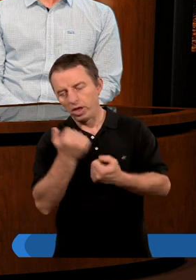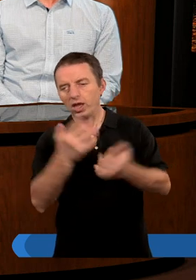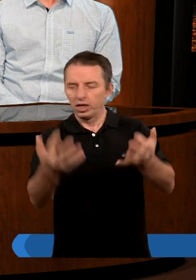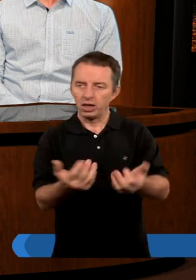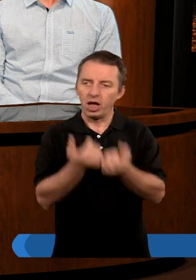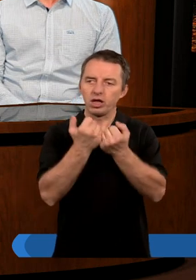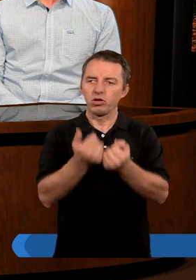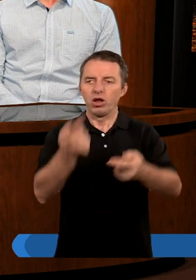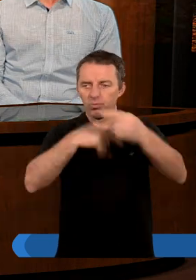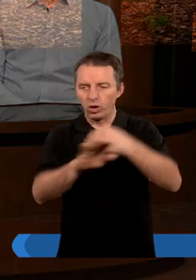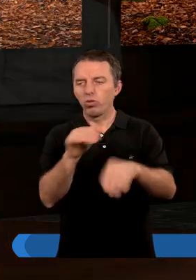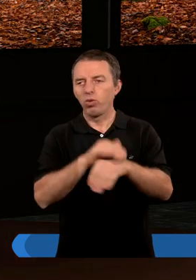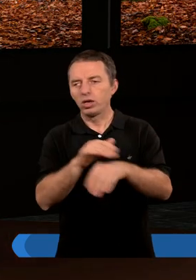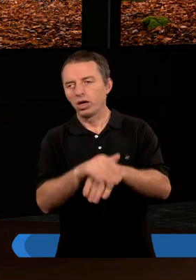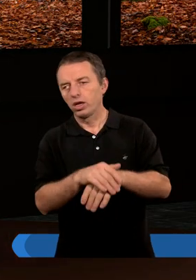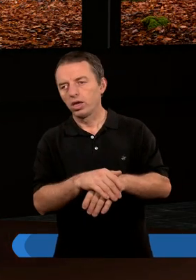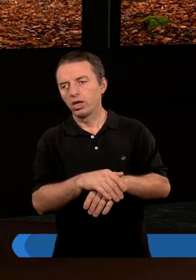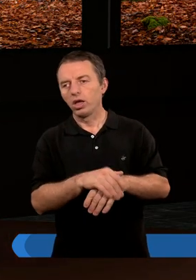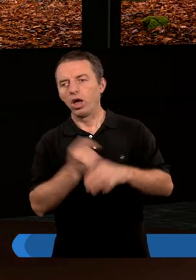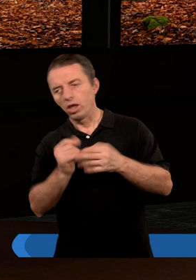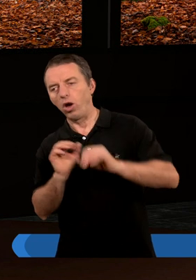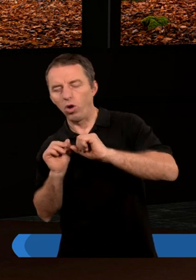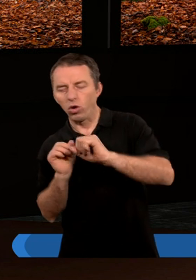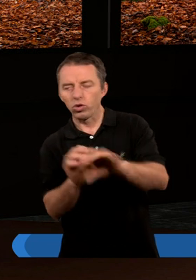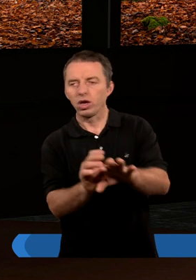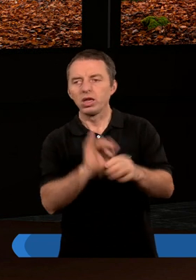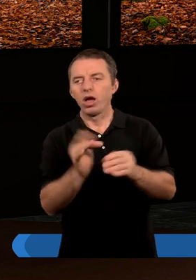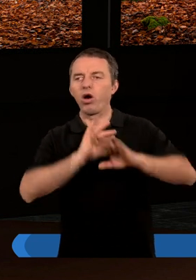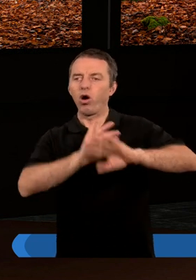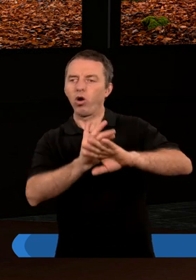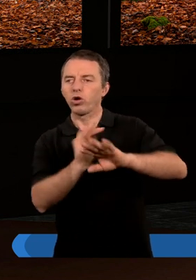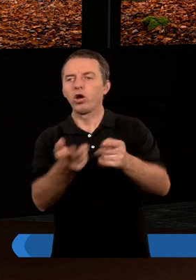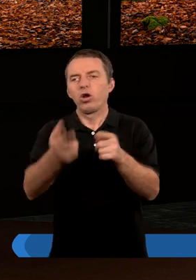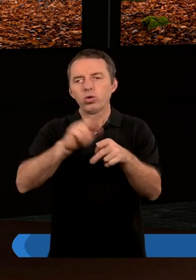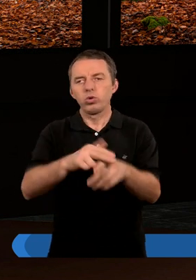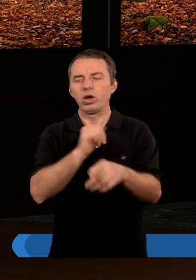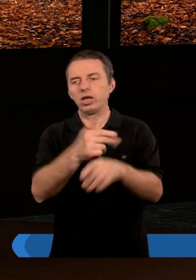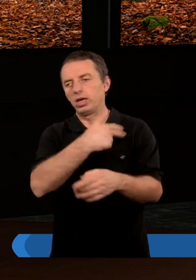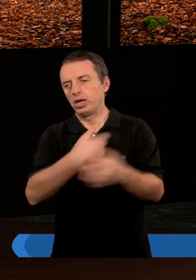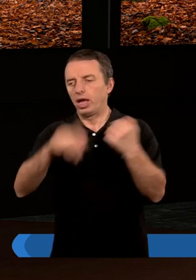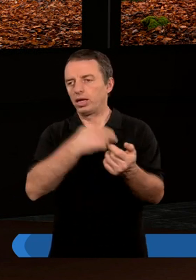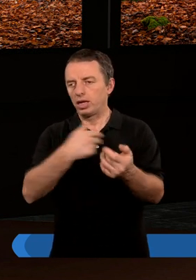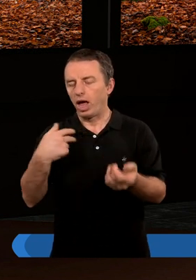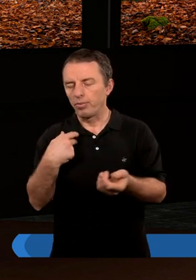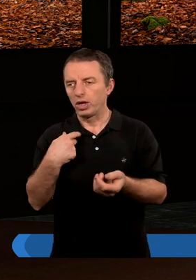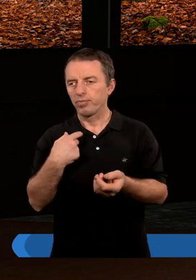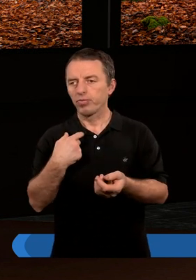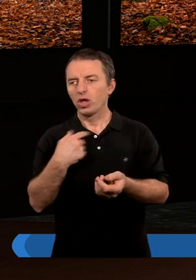ponieważ znajdujemy się pod łaską. No to tak jakbyśmy odrzucali jakąś ochronę, która jest nad nami roztoczona. No bo